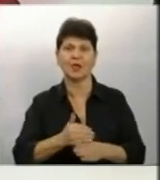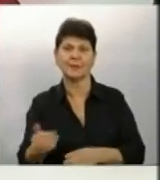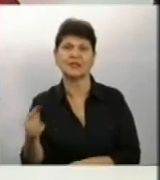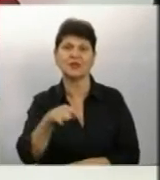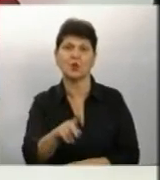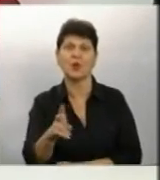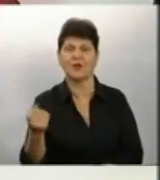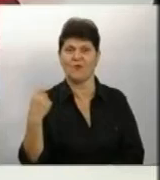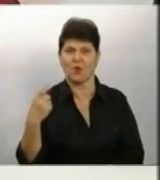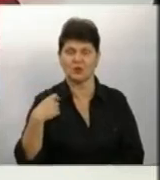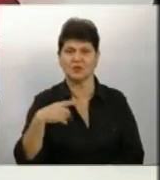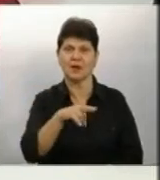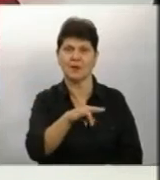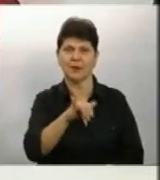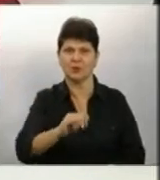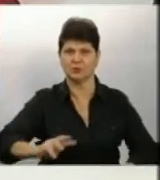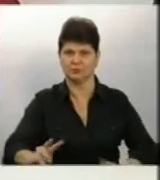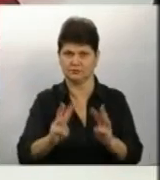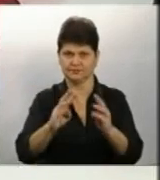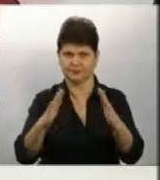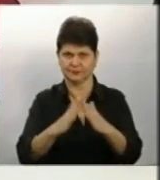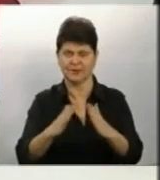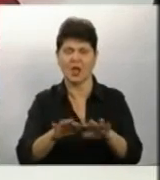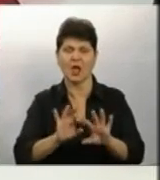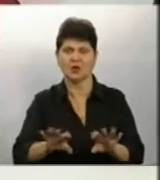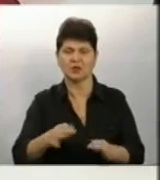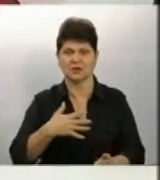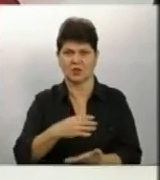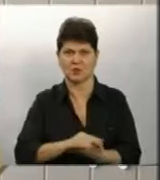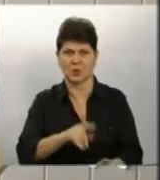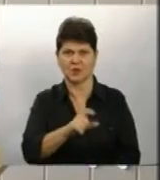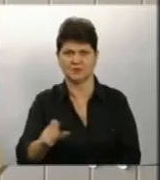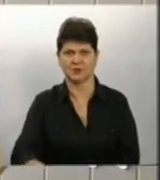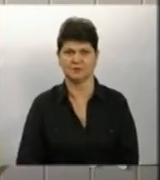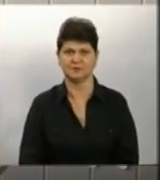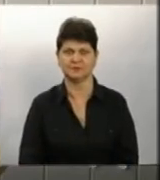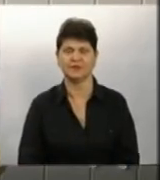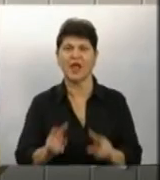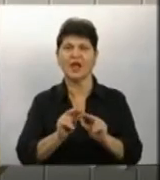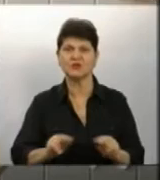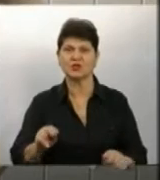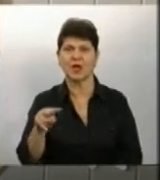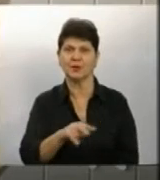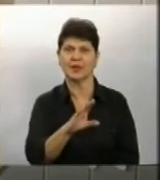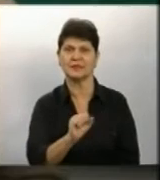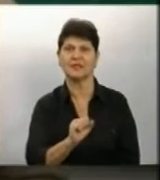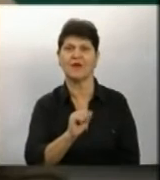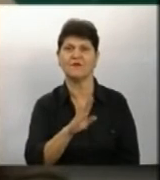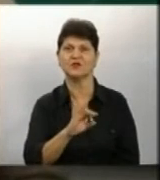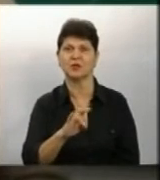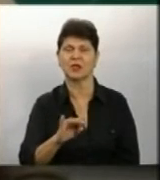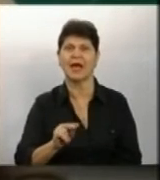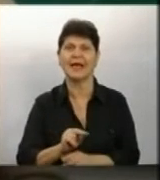як в Одесі зайнялося училище Наталя Колодій розповість більше Вчителька Людмила Савченко проводить